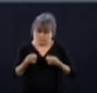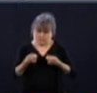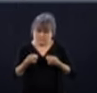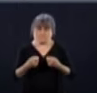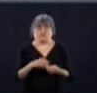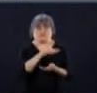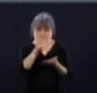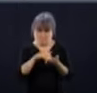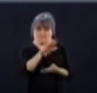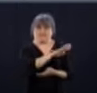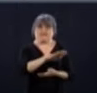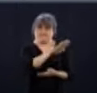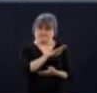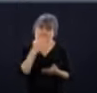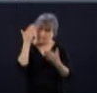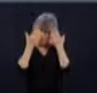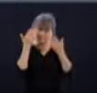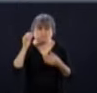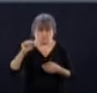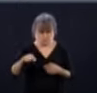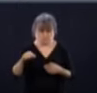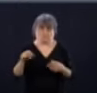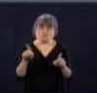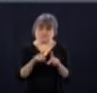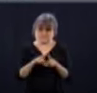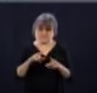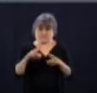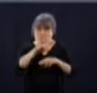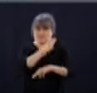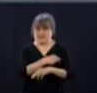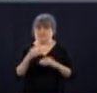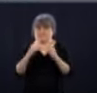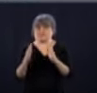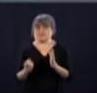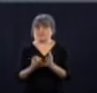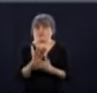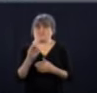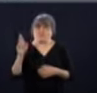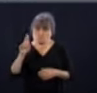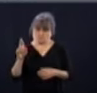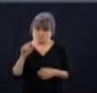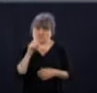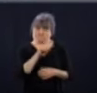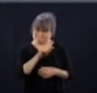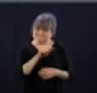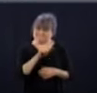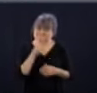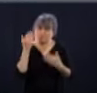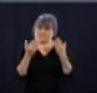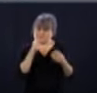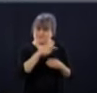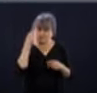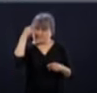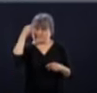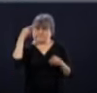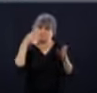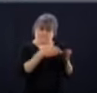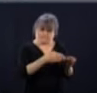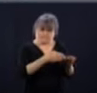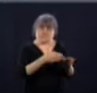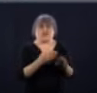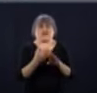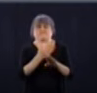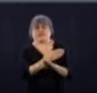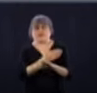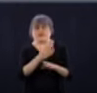Mais on fait tout ce qu'on peut pour contrôler la situation. Et on la contrôle. On l'a contrôlée à Sacré-Cœur aussi. Évidemment, ce